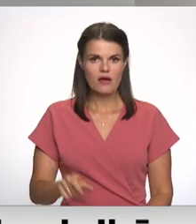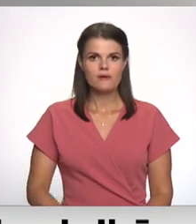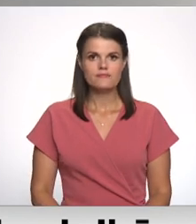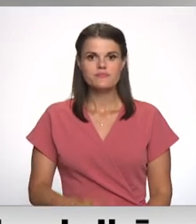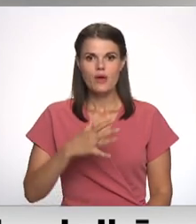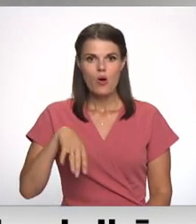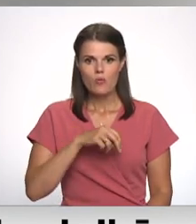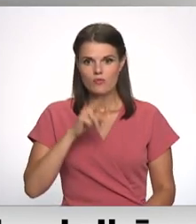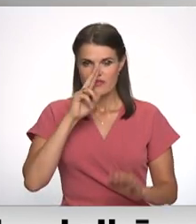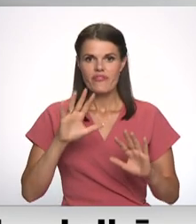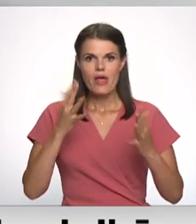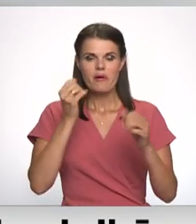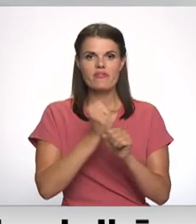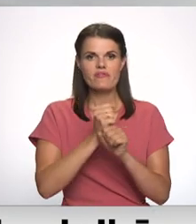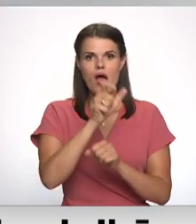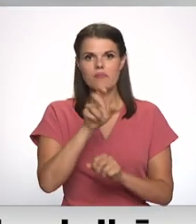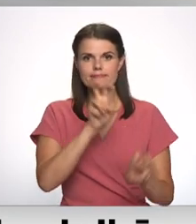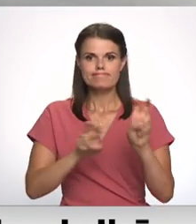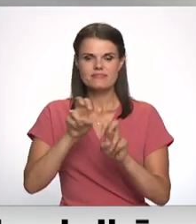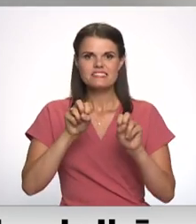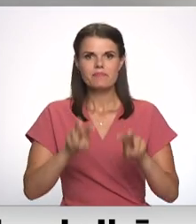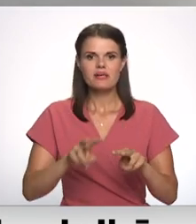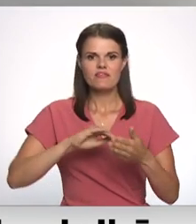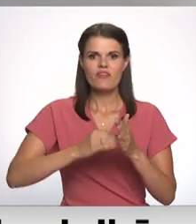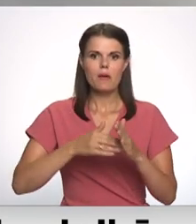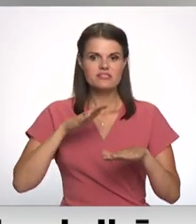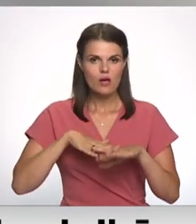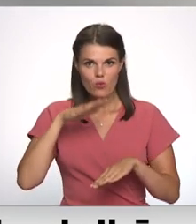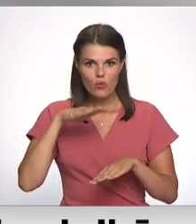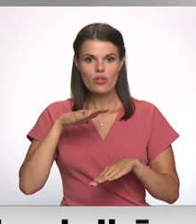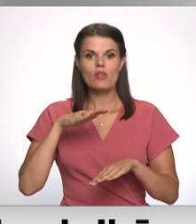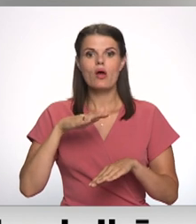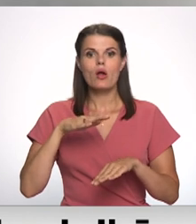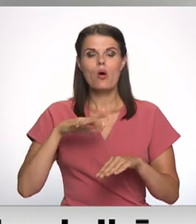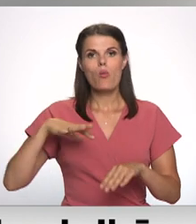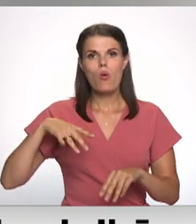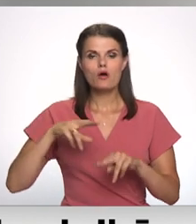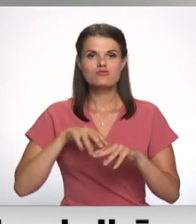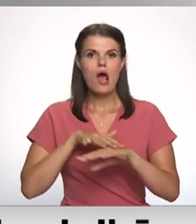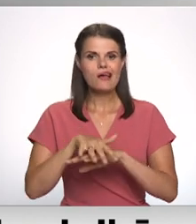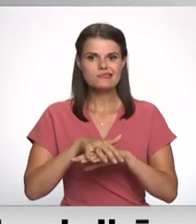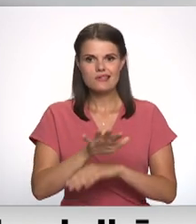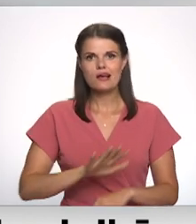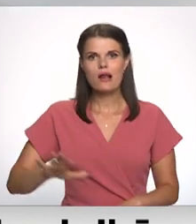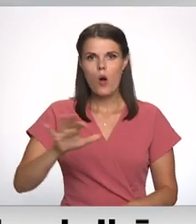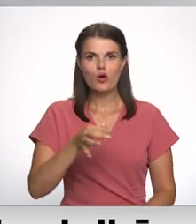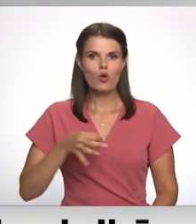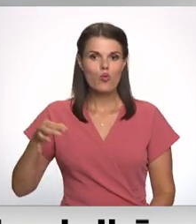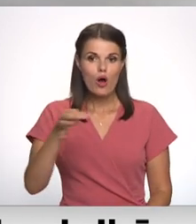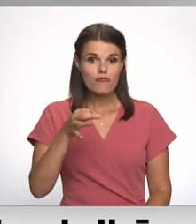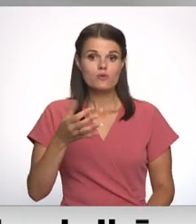nepaveicās ar rekrutēšanu, specifiskā apstākļu dēļ, tā ir augurs un aizkrauklis nodos.